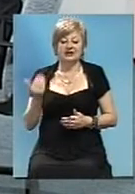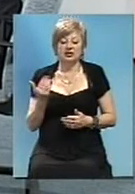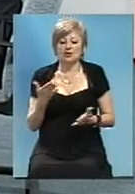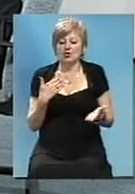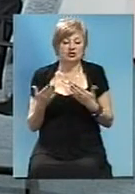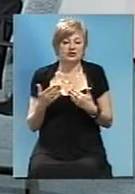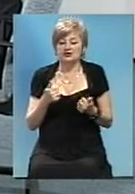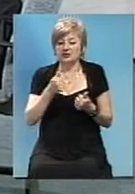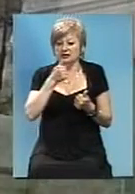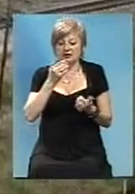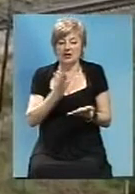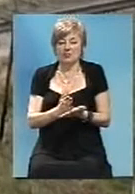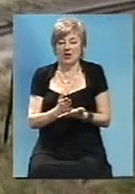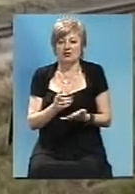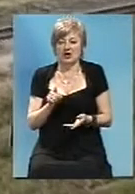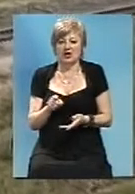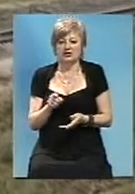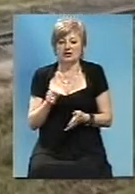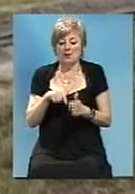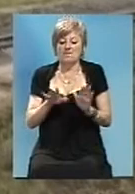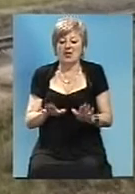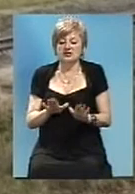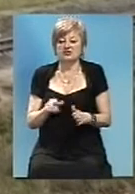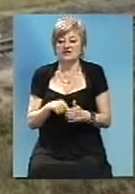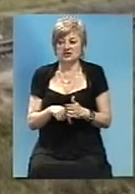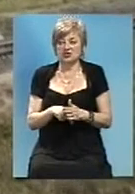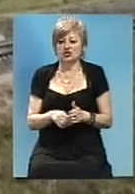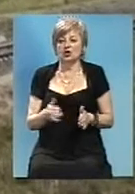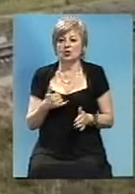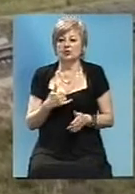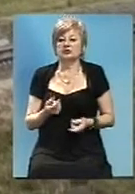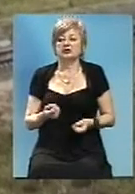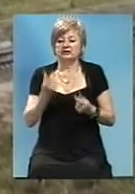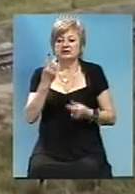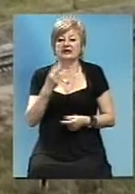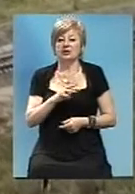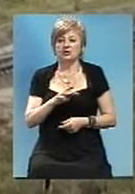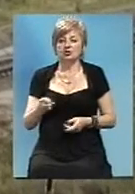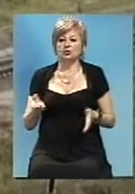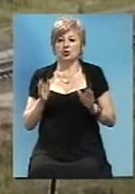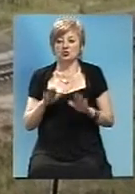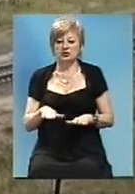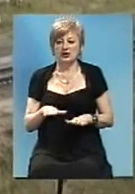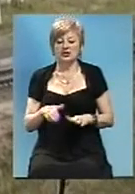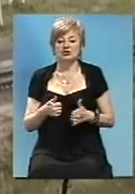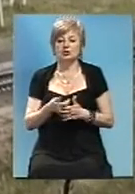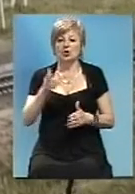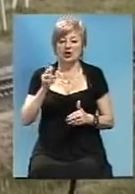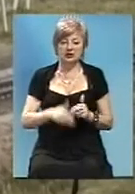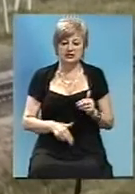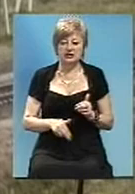дороги местного значения, это Запорожская областная администрация. У нас залишилося буквально три хвилини до завершення